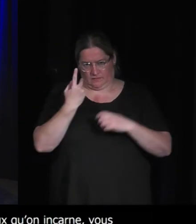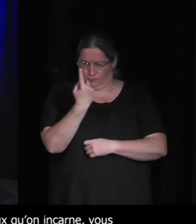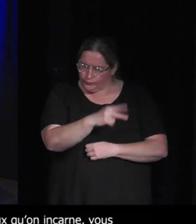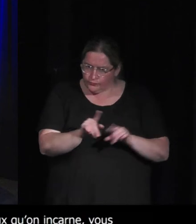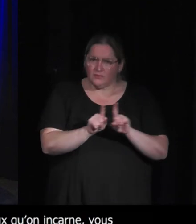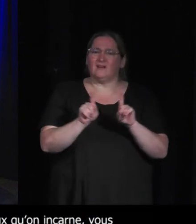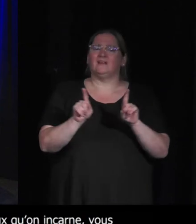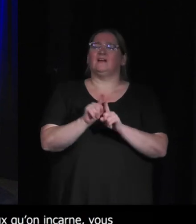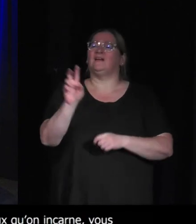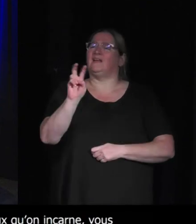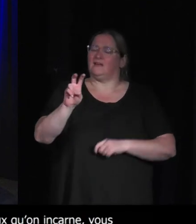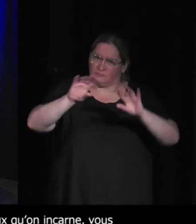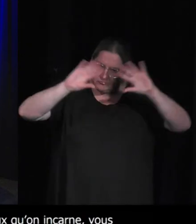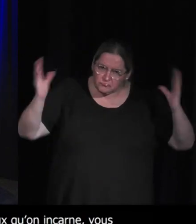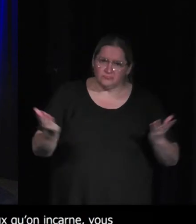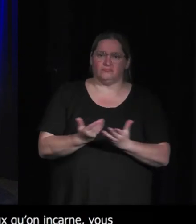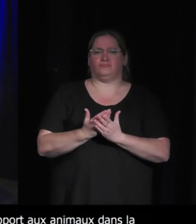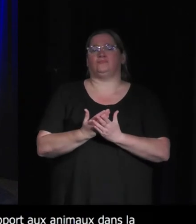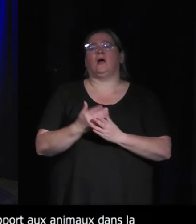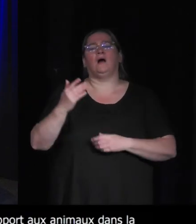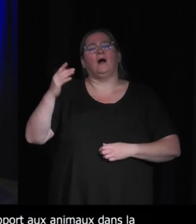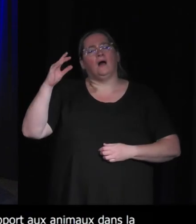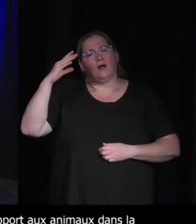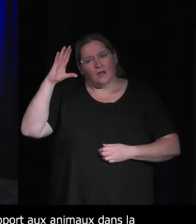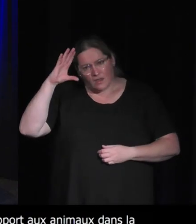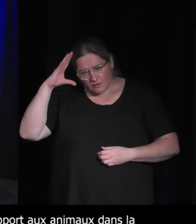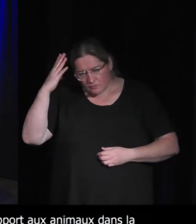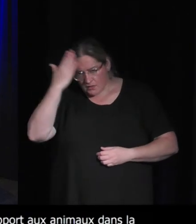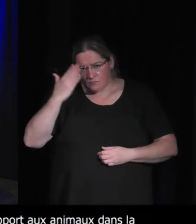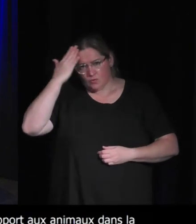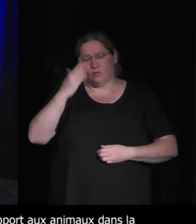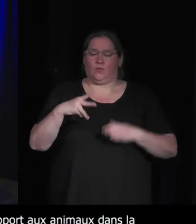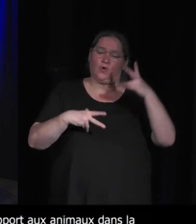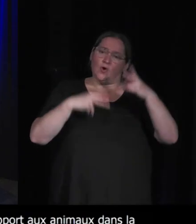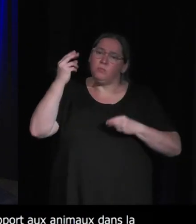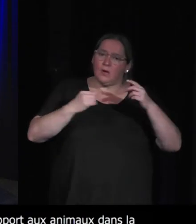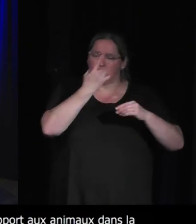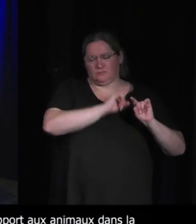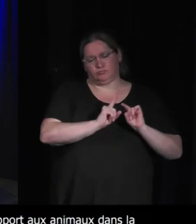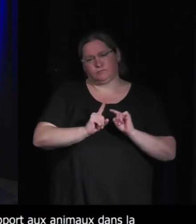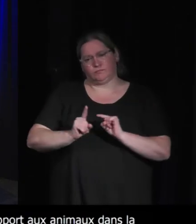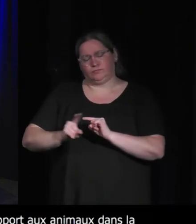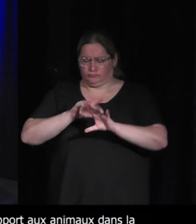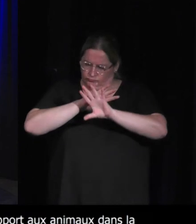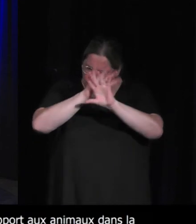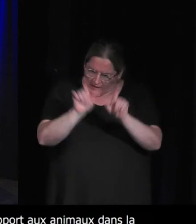de l'écosystème la biodiversité cette sensibilité qui est peut-être plus aiguisée aujourd'hui